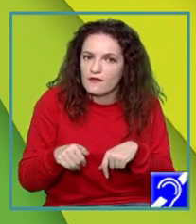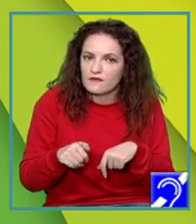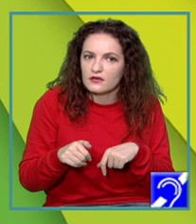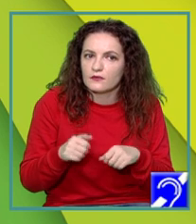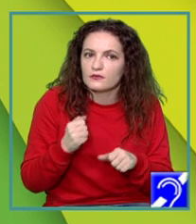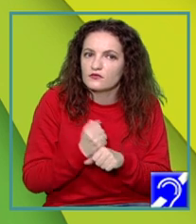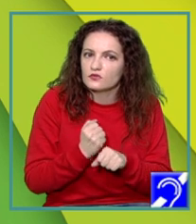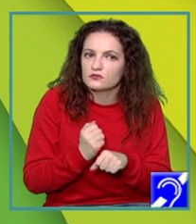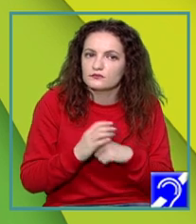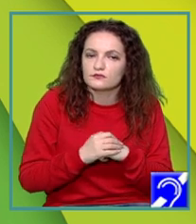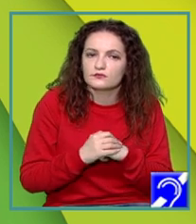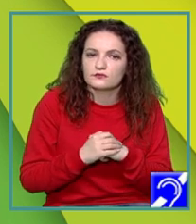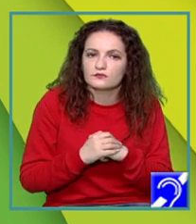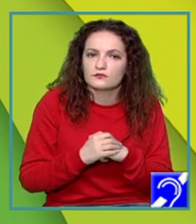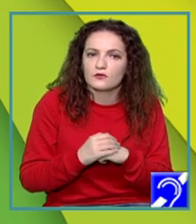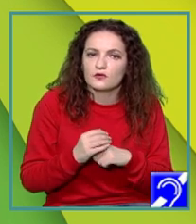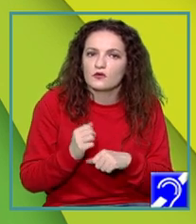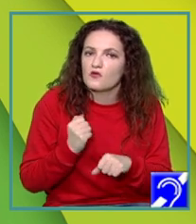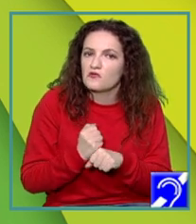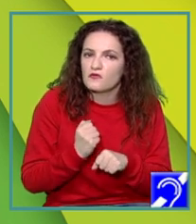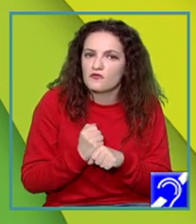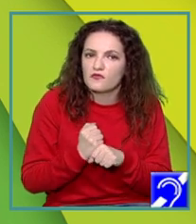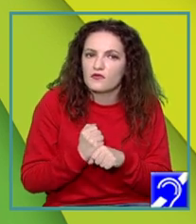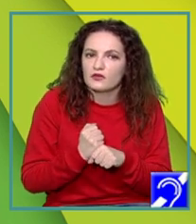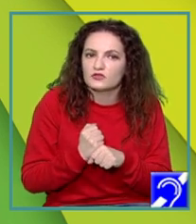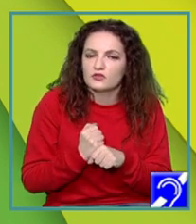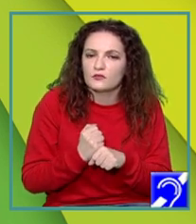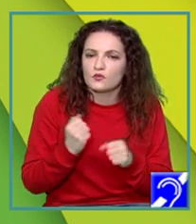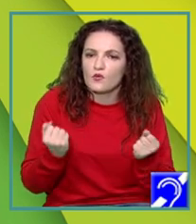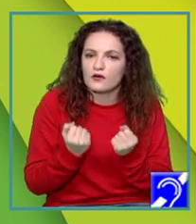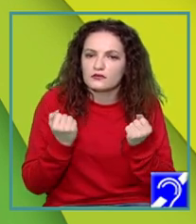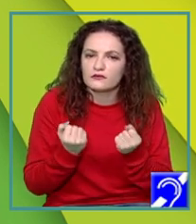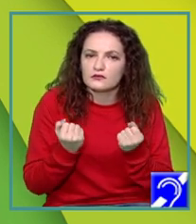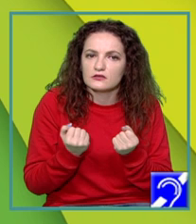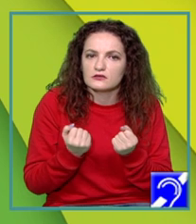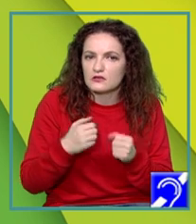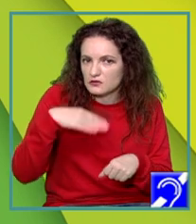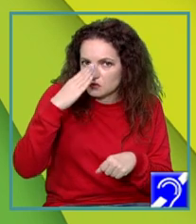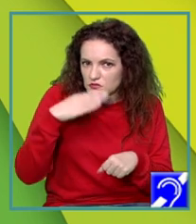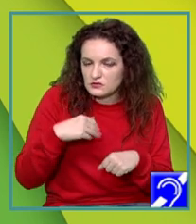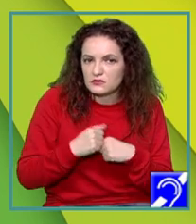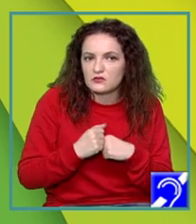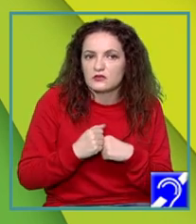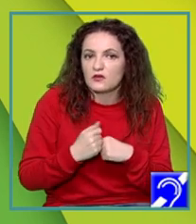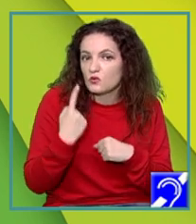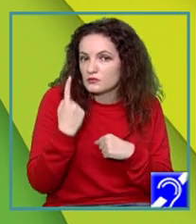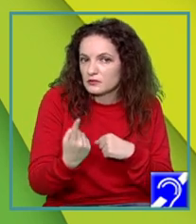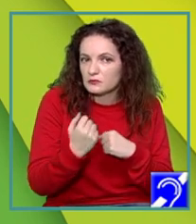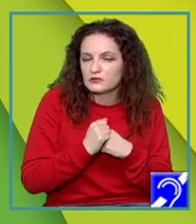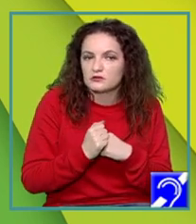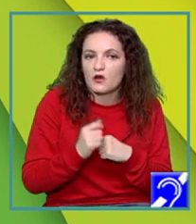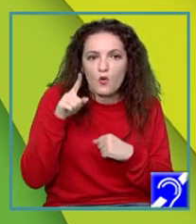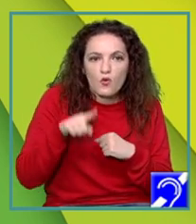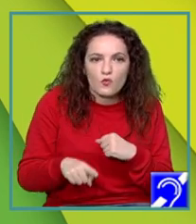Și putem să facem o astfel de listă cu activitățile pe care le avem de realizat într-o zi, într-o săptămână,